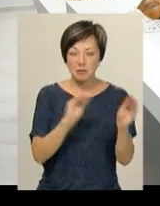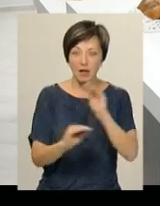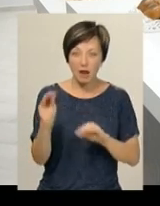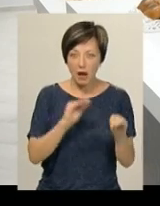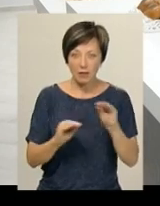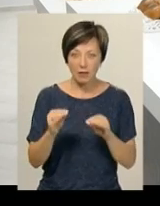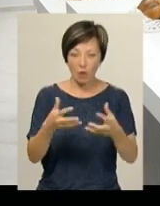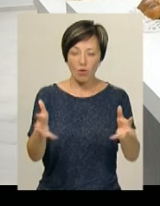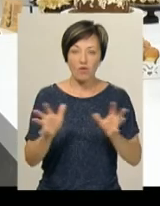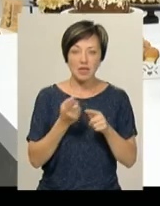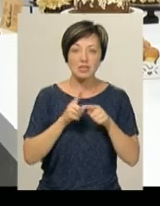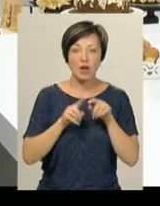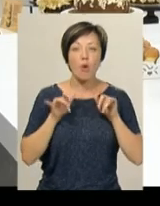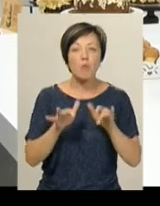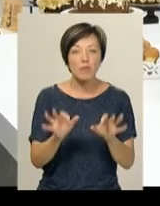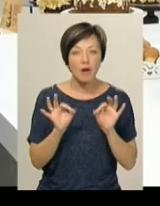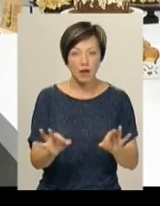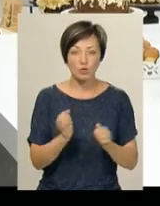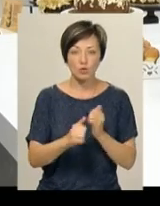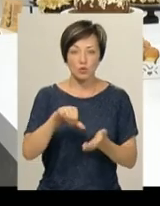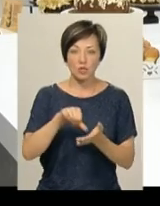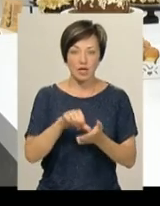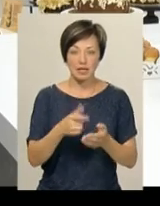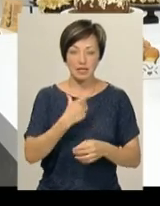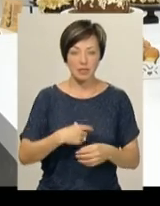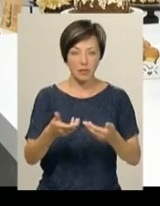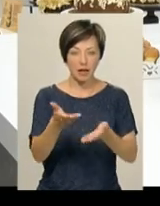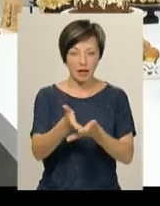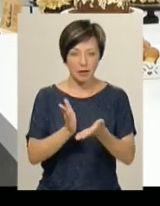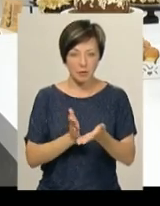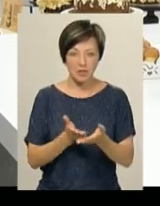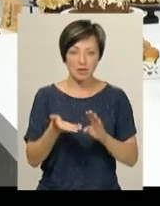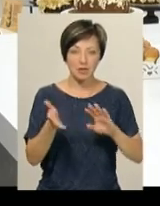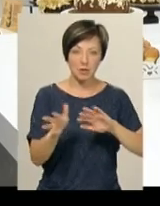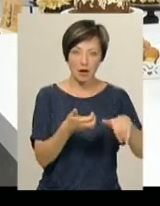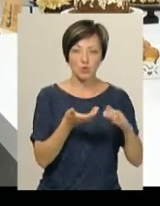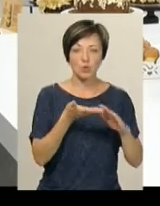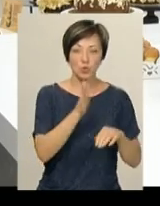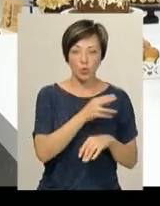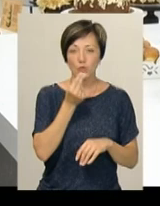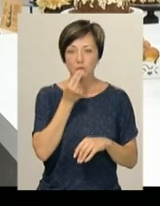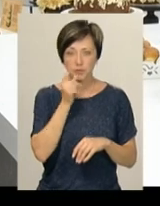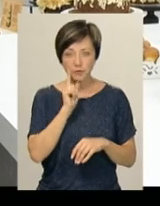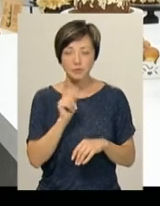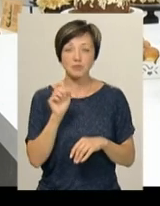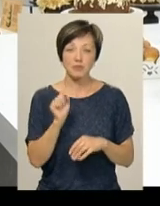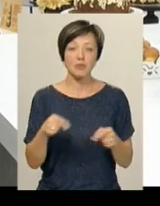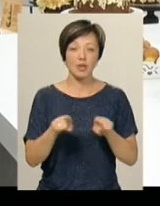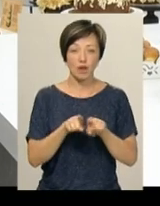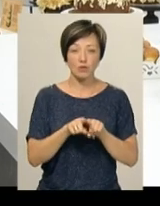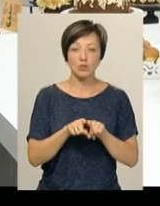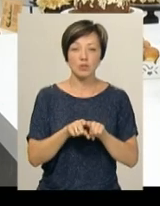що це є обряд. Кожен учасник пік для себе хлібця, який ми заберемо додому, будемо коштувати. Також ми